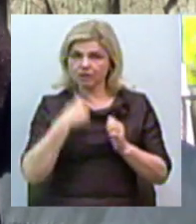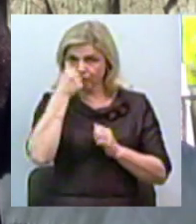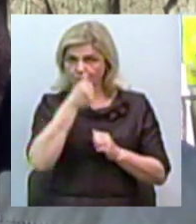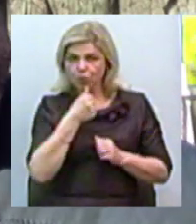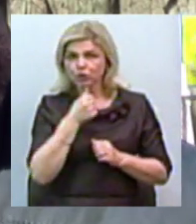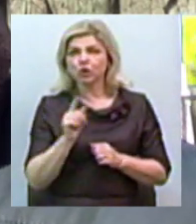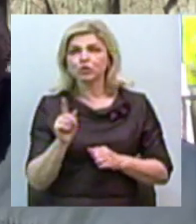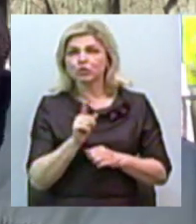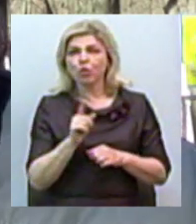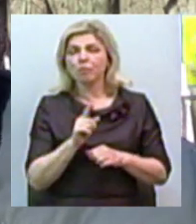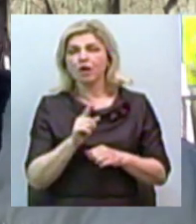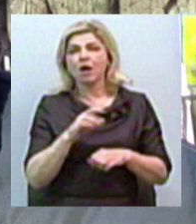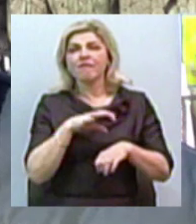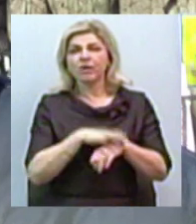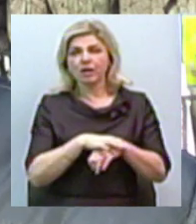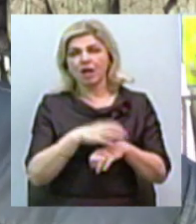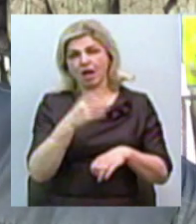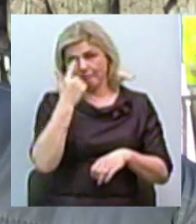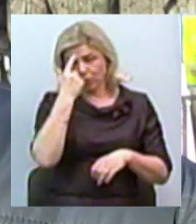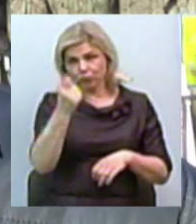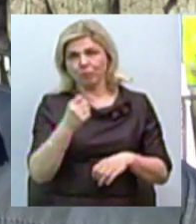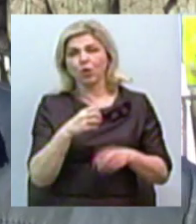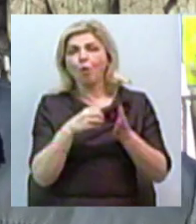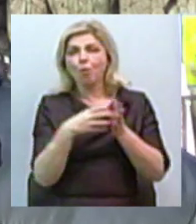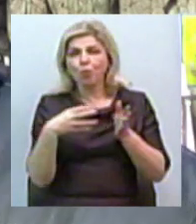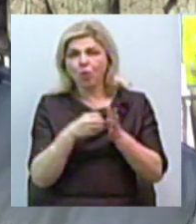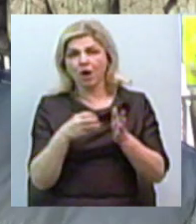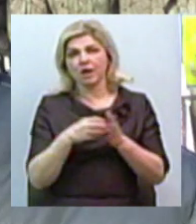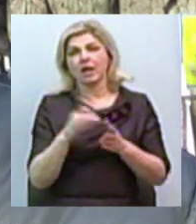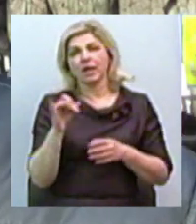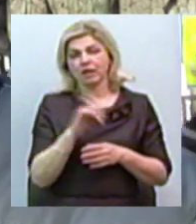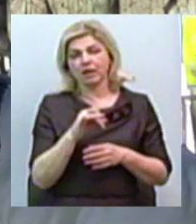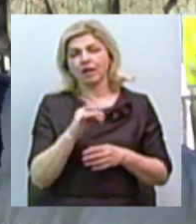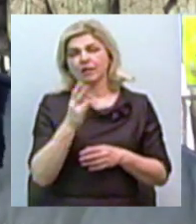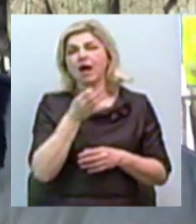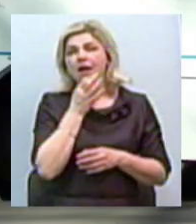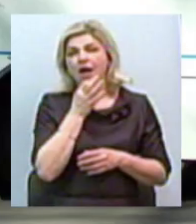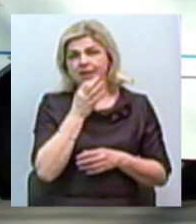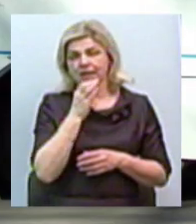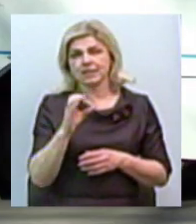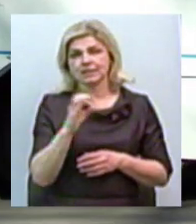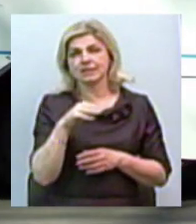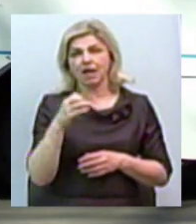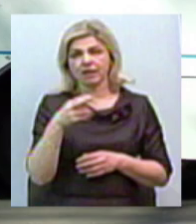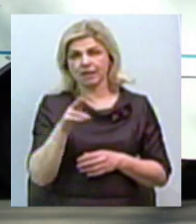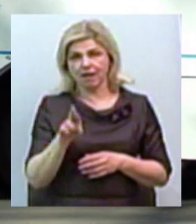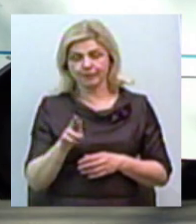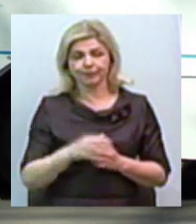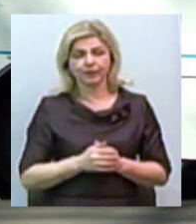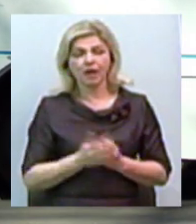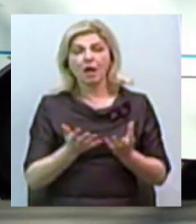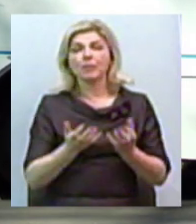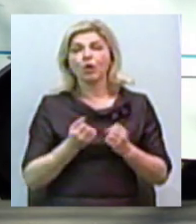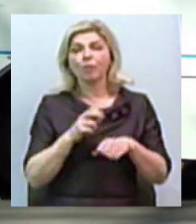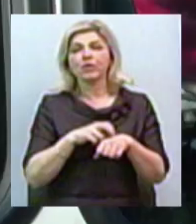виявлювати предпухлинні патології та пухлини на ранніх стадіях. Загалом прийом медиків у